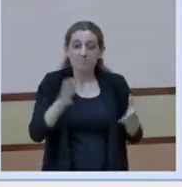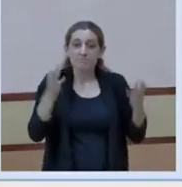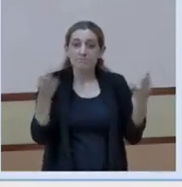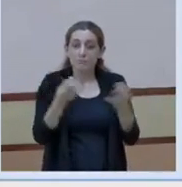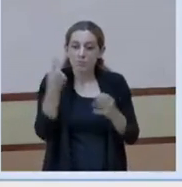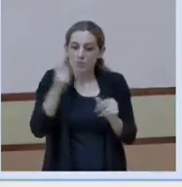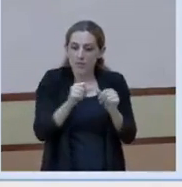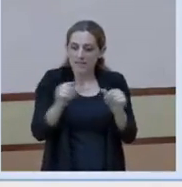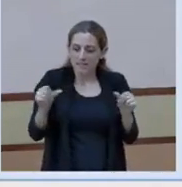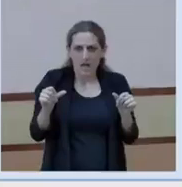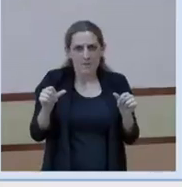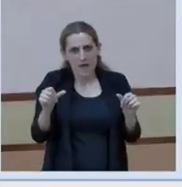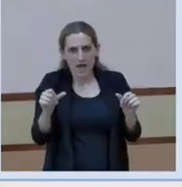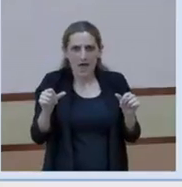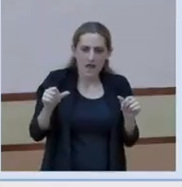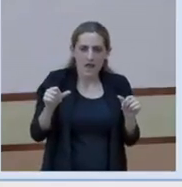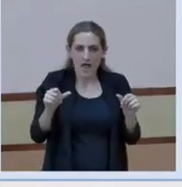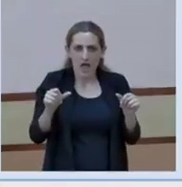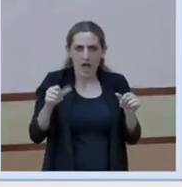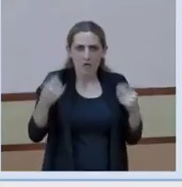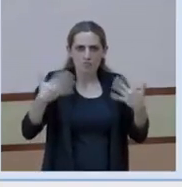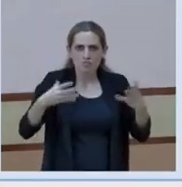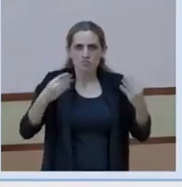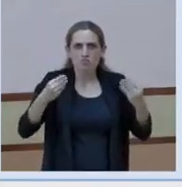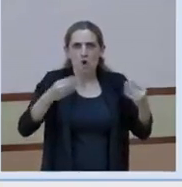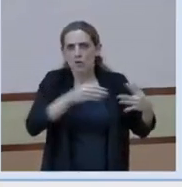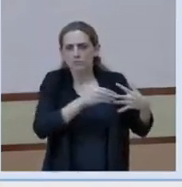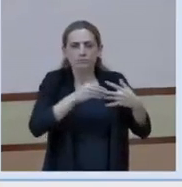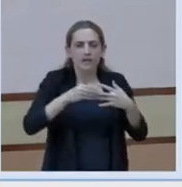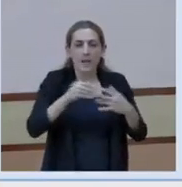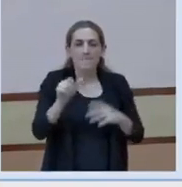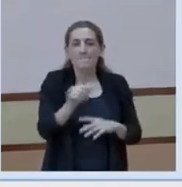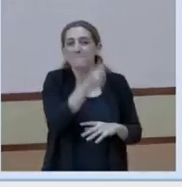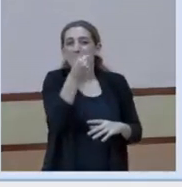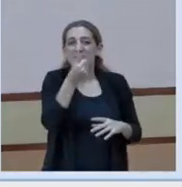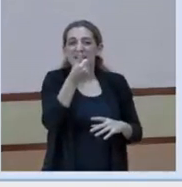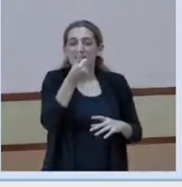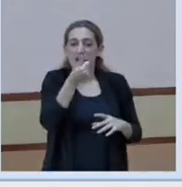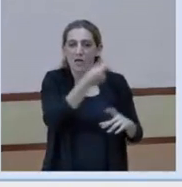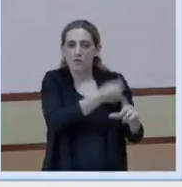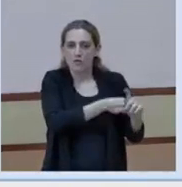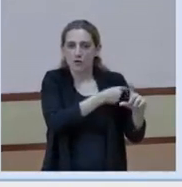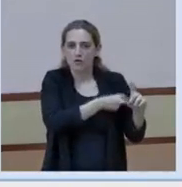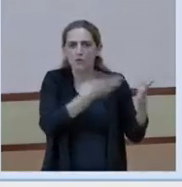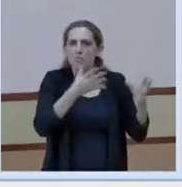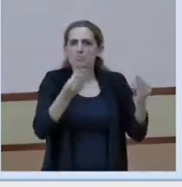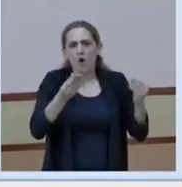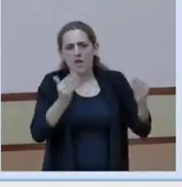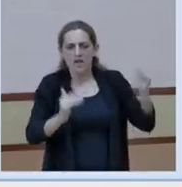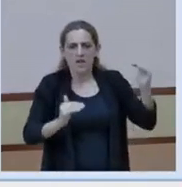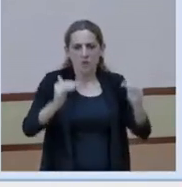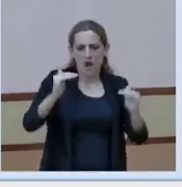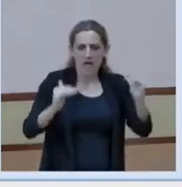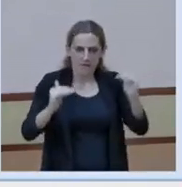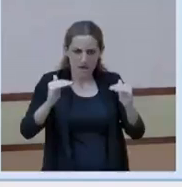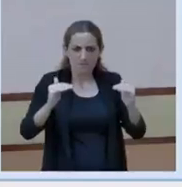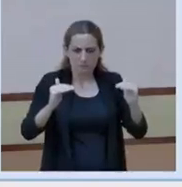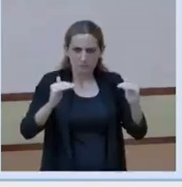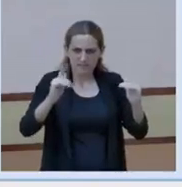predomini de primeres dosis, però que estan molt igualades. Hem posat forces de